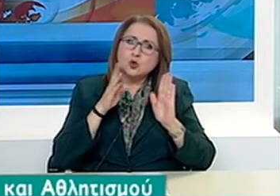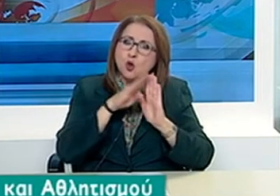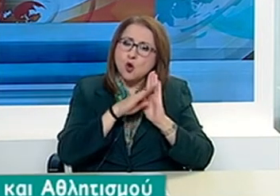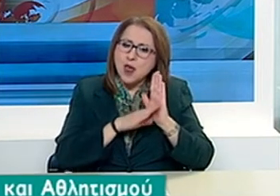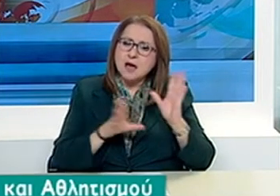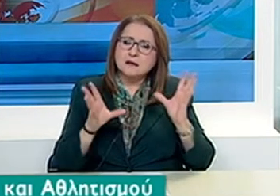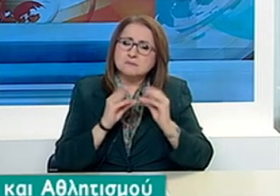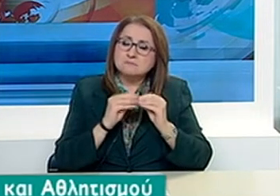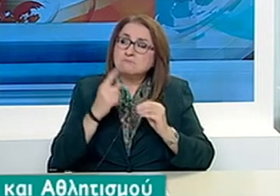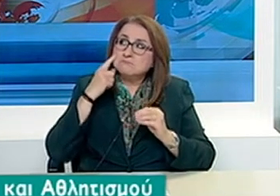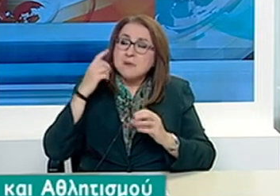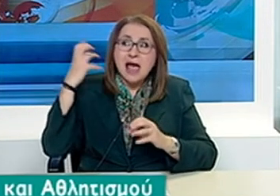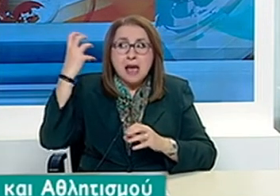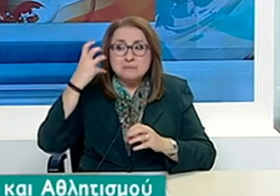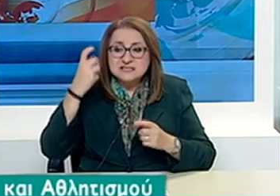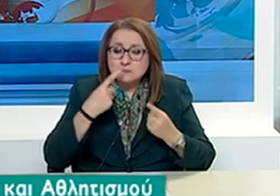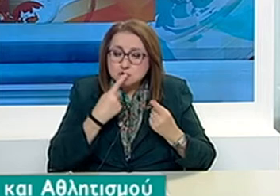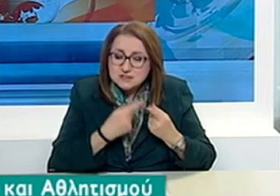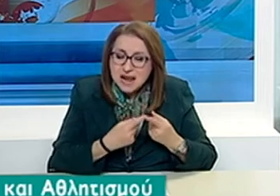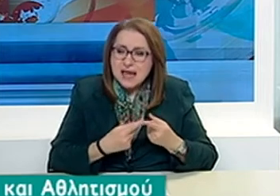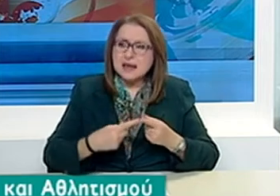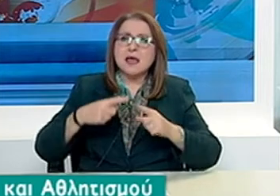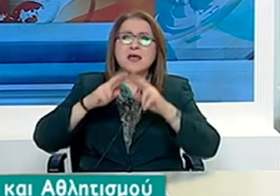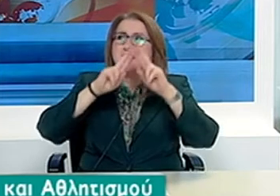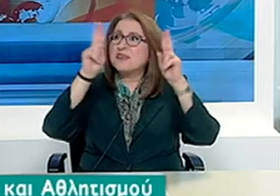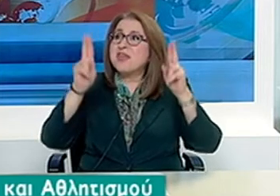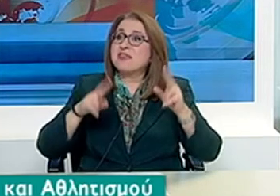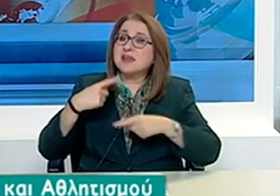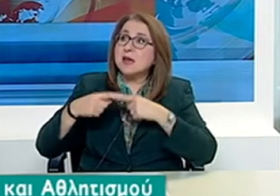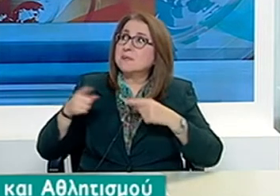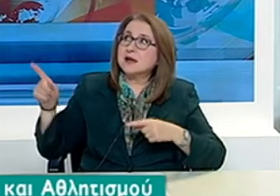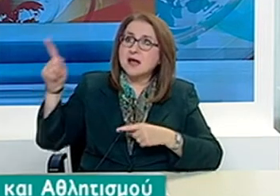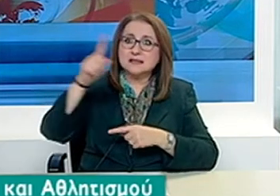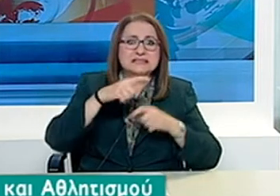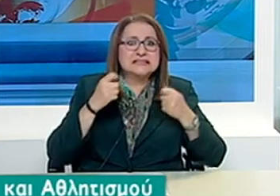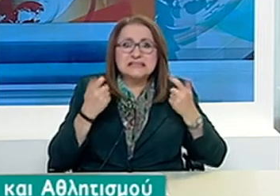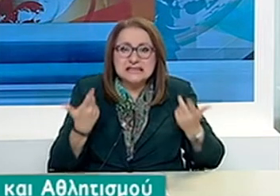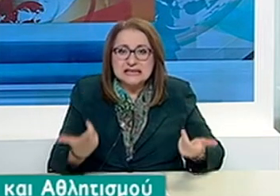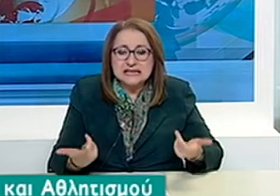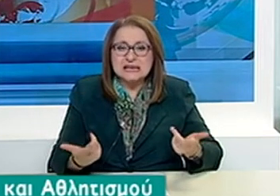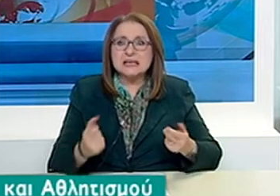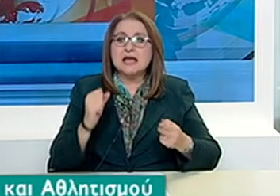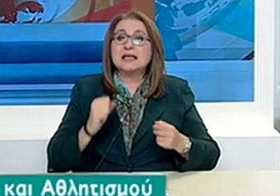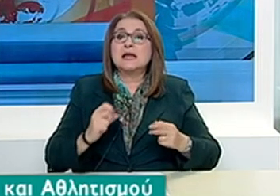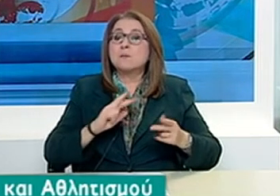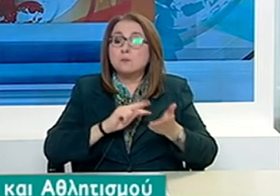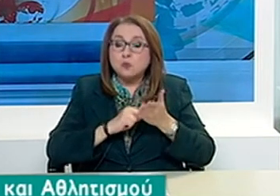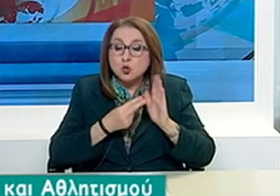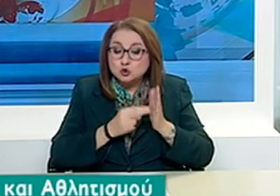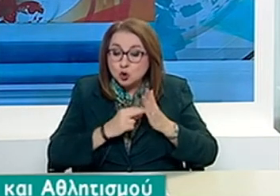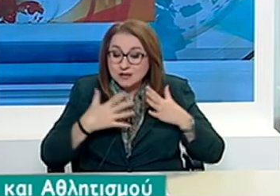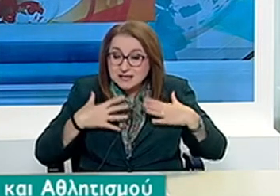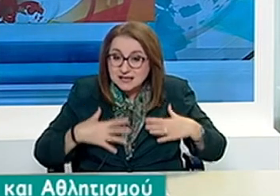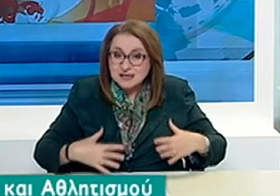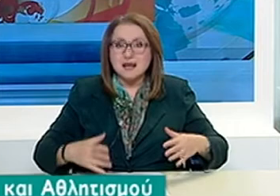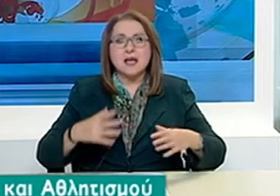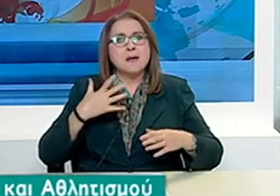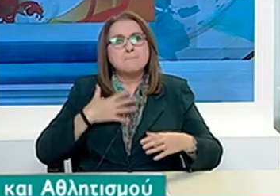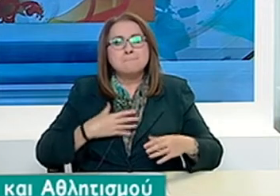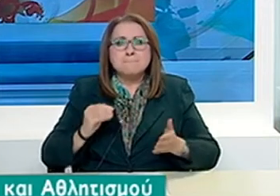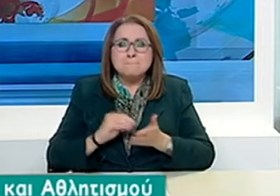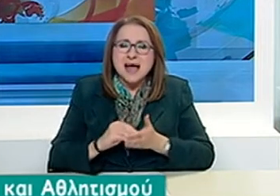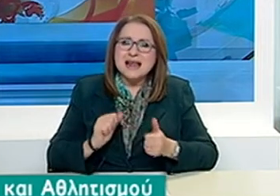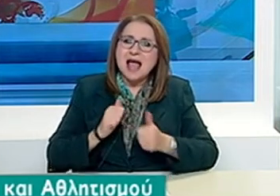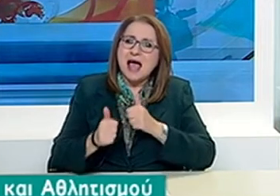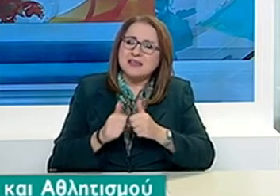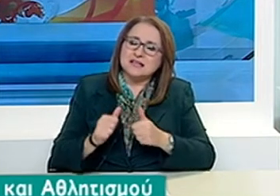και τα επιστημονικά δεδομένα για την ασφαλή λειτουργία και την τήρηση των κανόνων υγιεινής στην επανεκκίνηση του αθλητισμού. Σήμερα